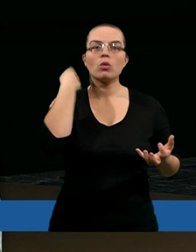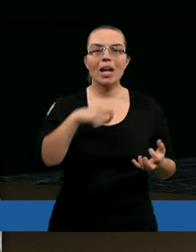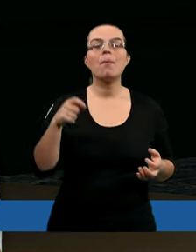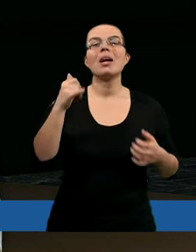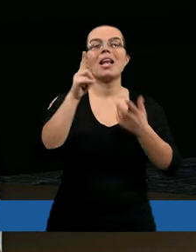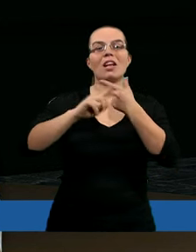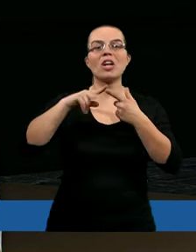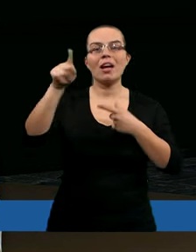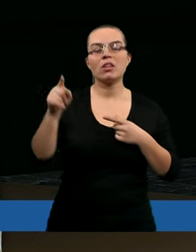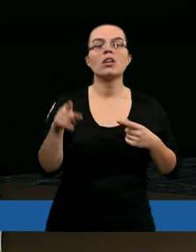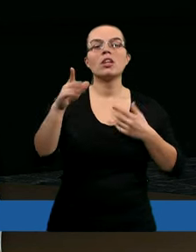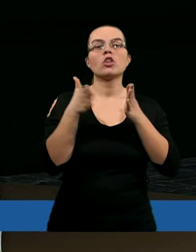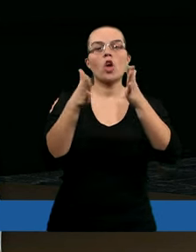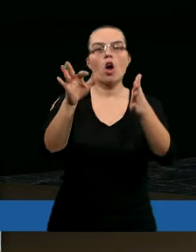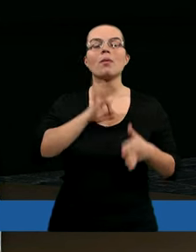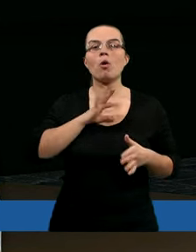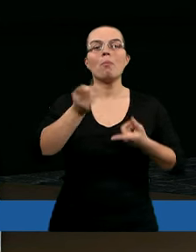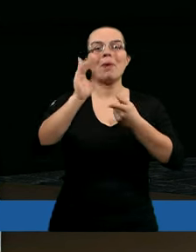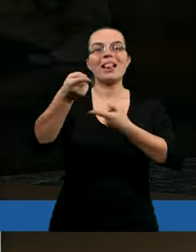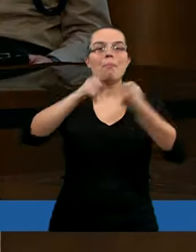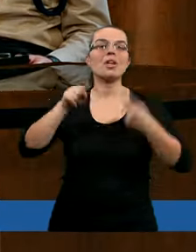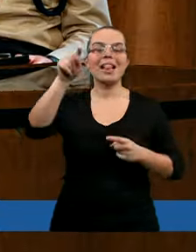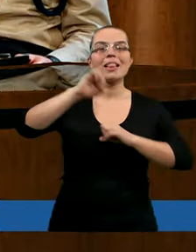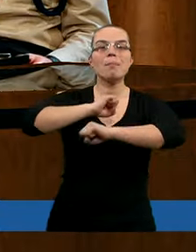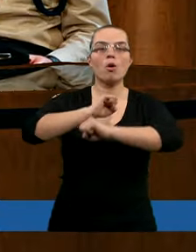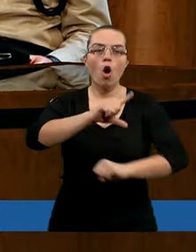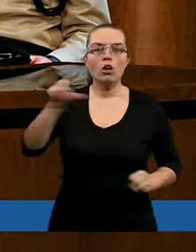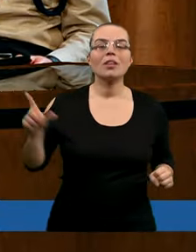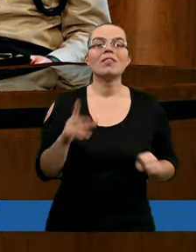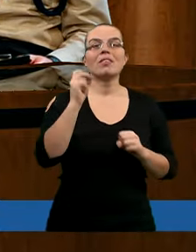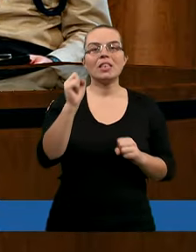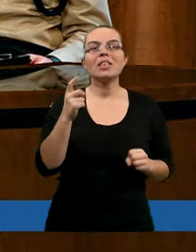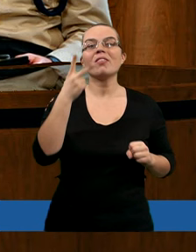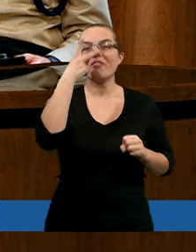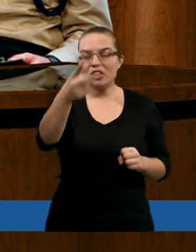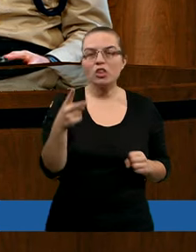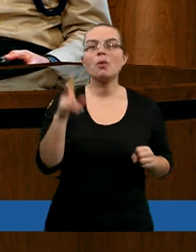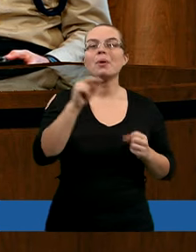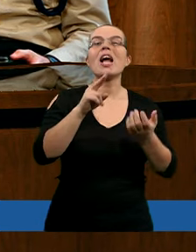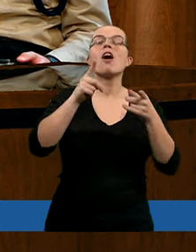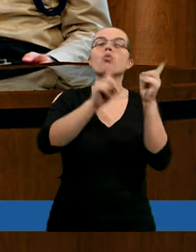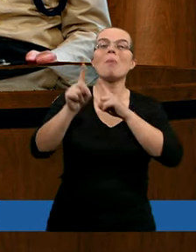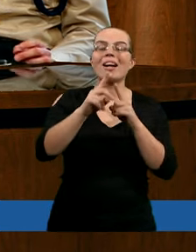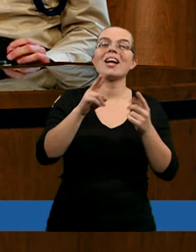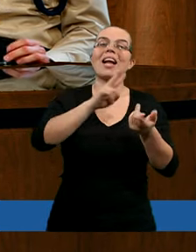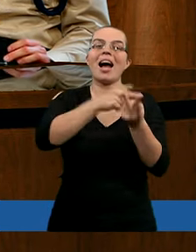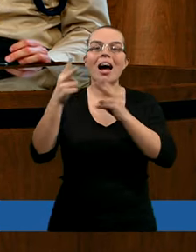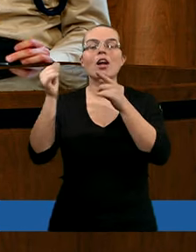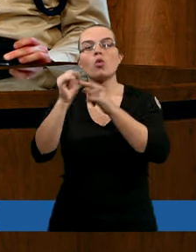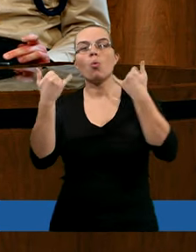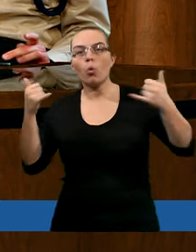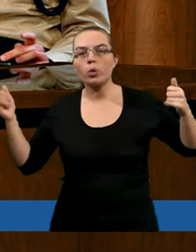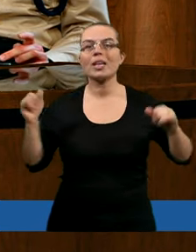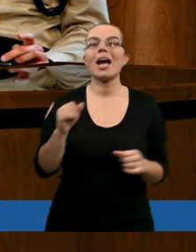liczę na niego, lecz drogi mojej będę przed nim bronił. Widzimy, że tutaj mamy to pozytywne tłumaczenie. I